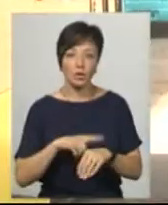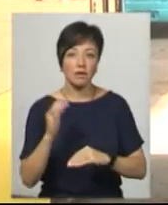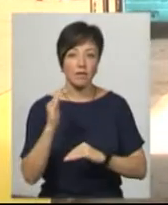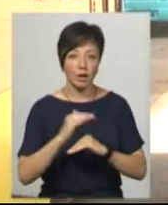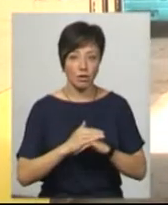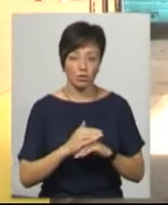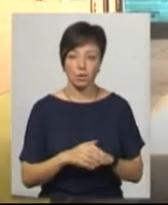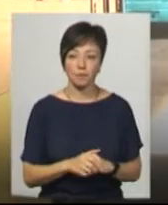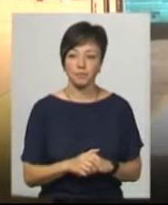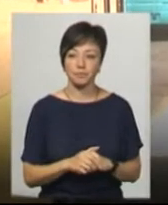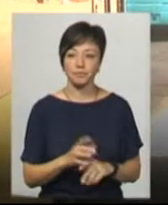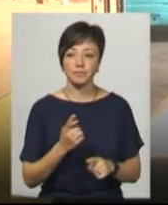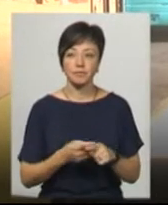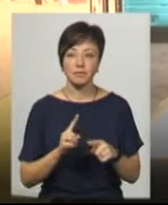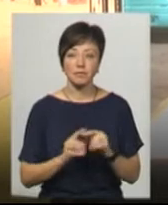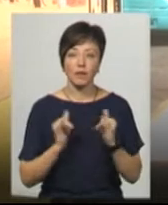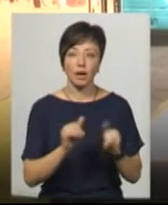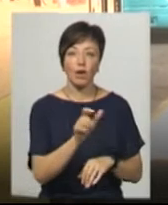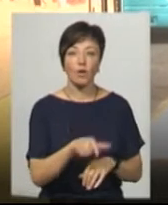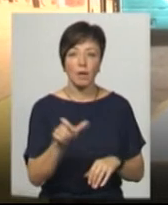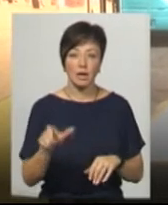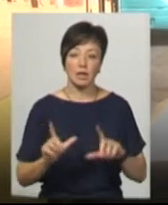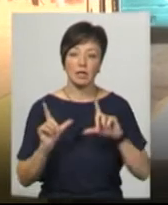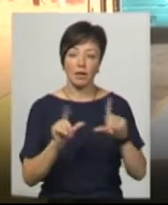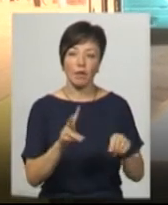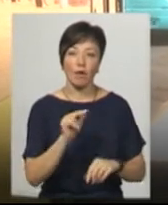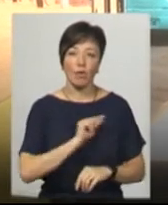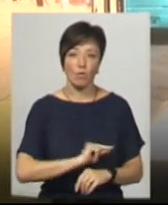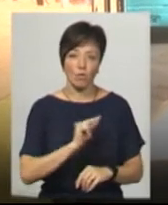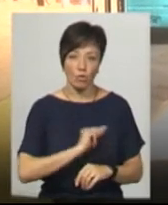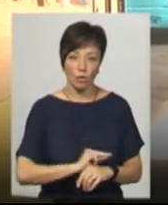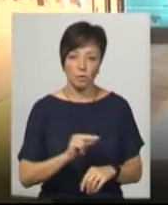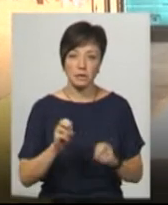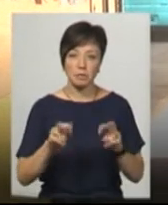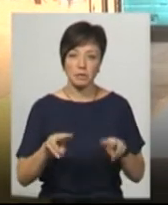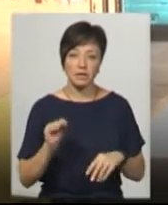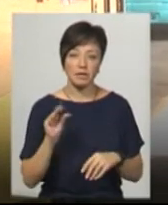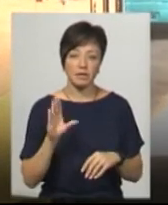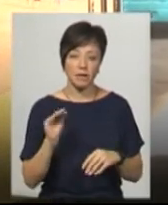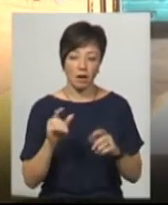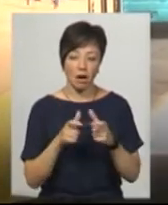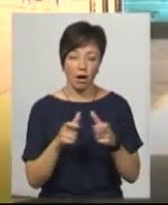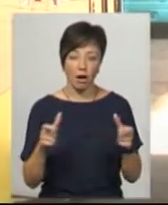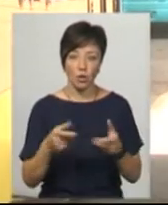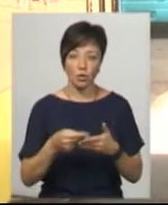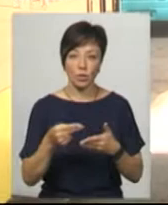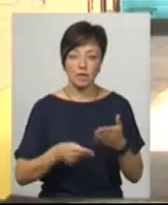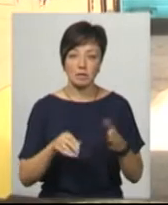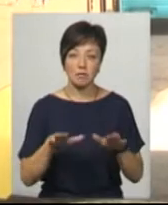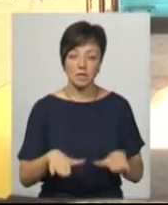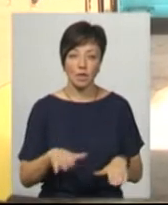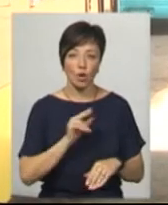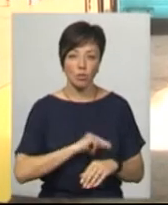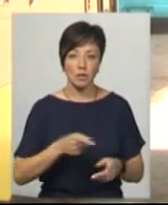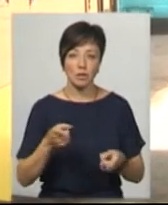вечора. Це для громадян, які добираються на роботу по спецквитках, по довідках з місця роботи,